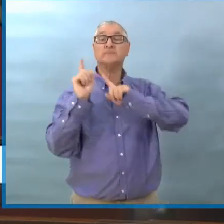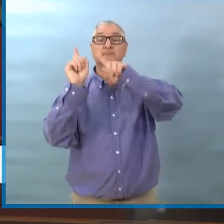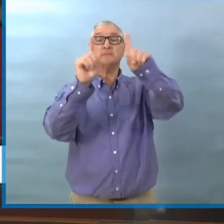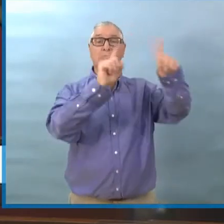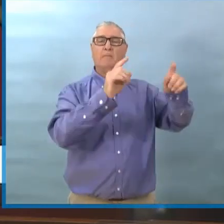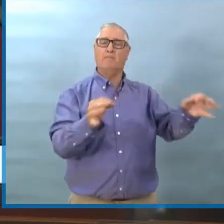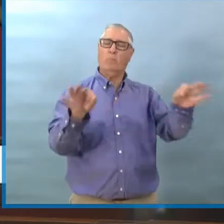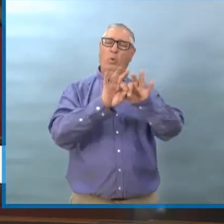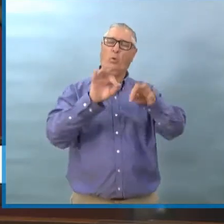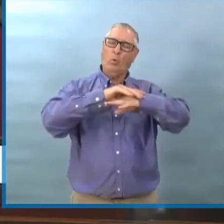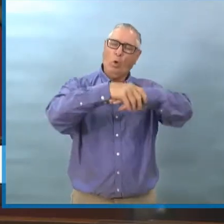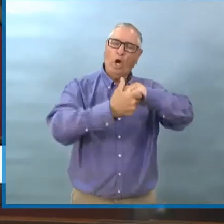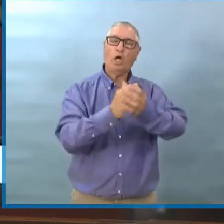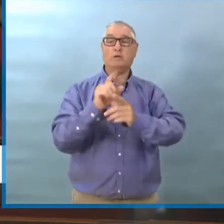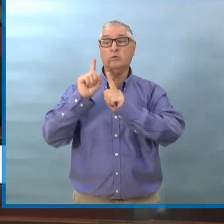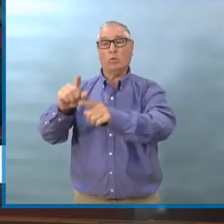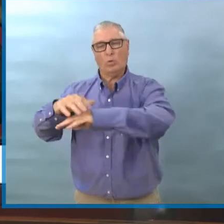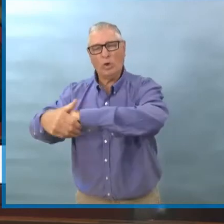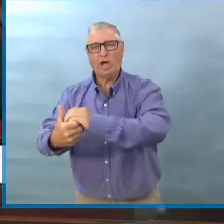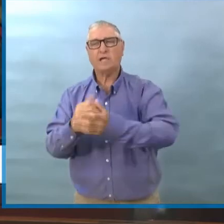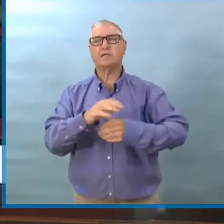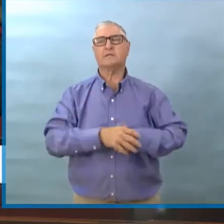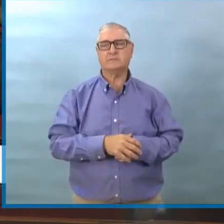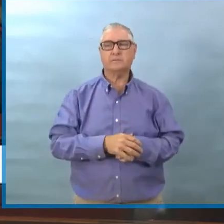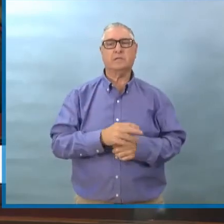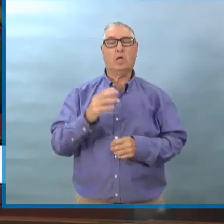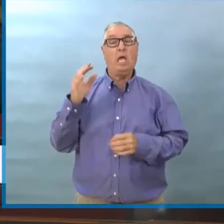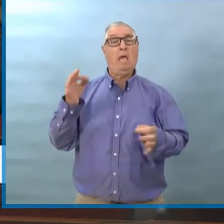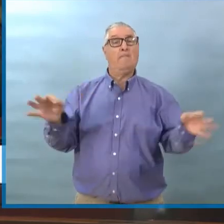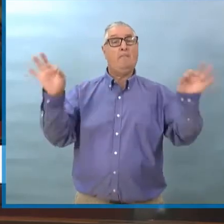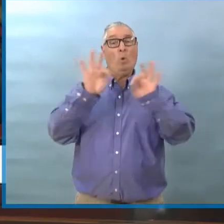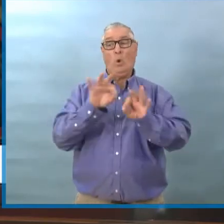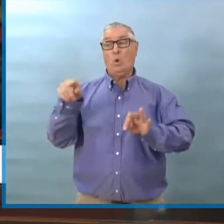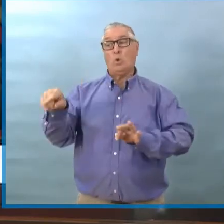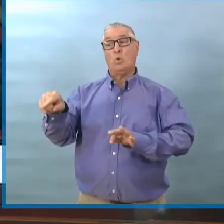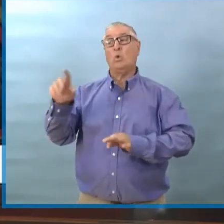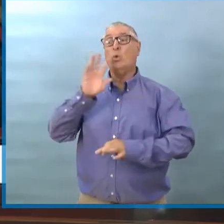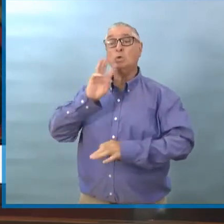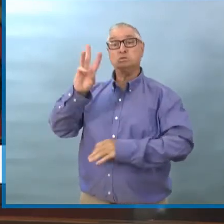les grands groupes et à se retrouver dans des endroits fermés avec d'autres groupes.